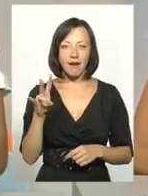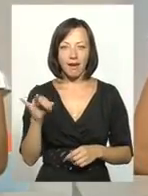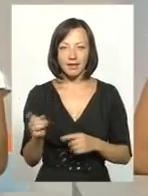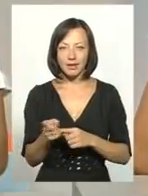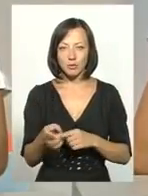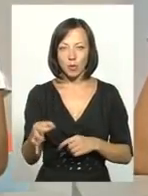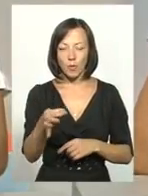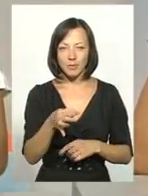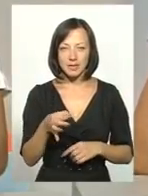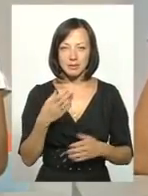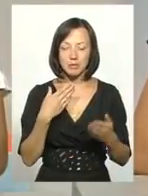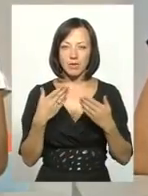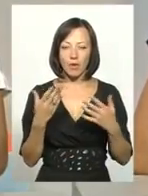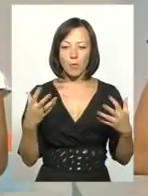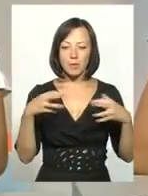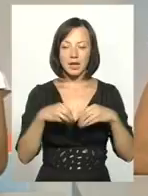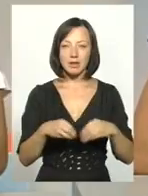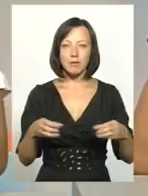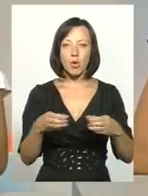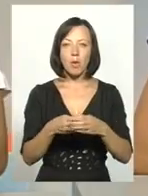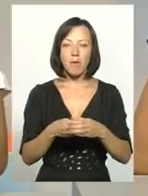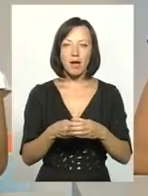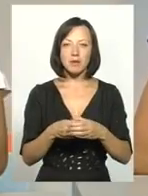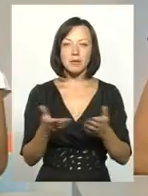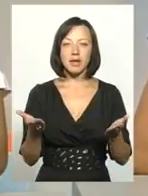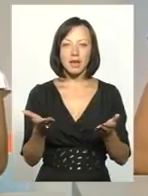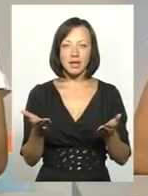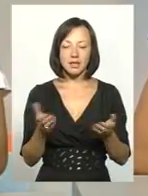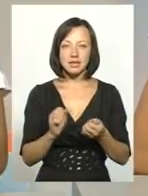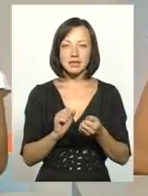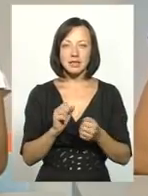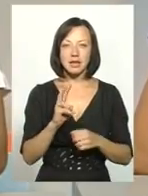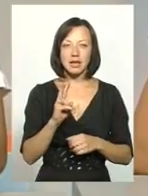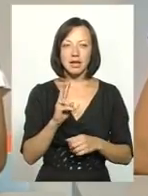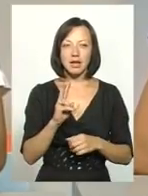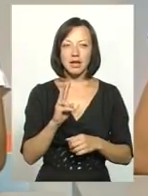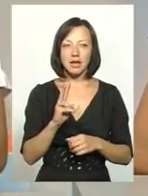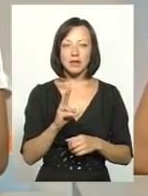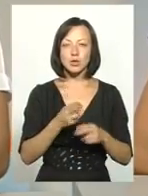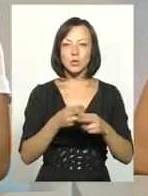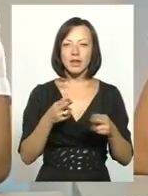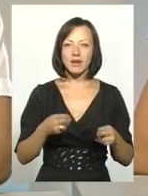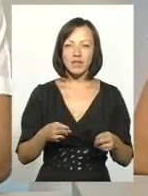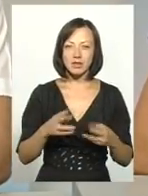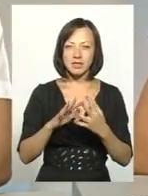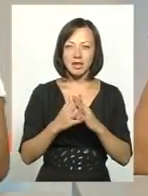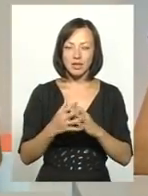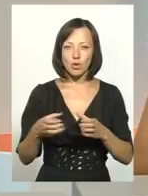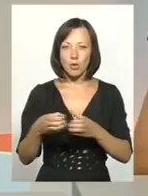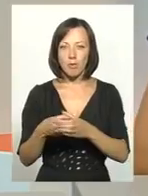вони спілкувалися із об'єднаними громадами, які, зокрема, із Камінським, із Дунаєвецької селищної громади,